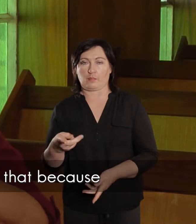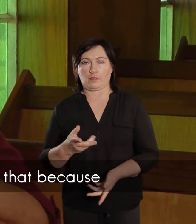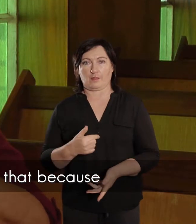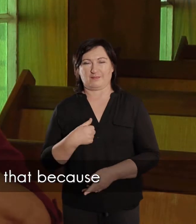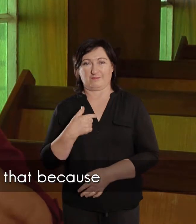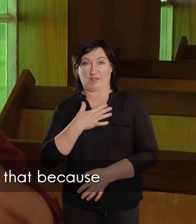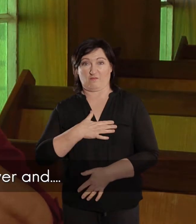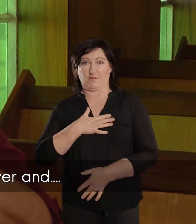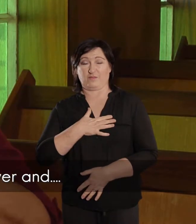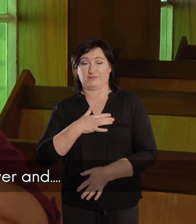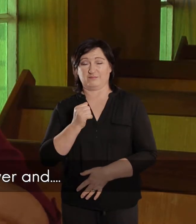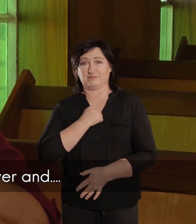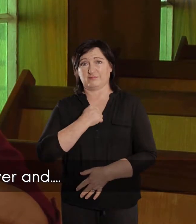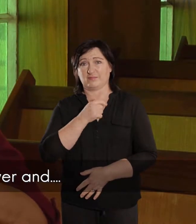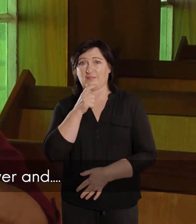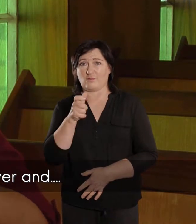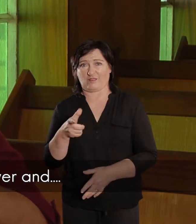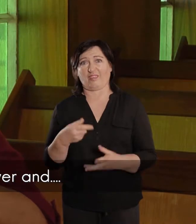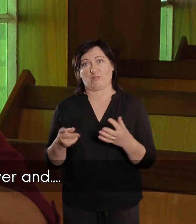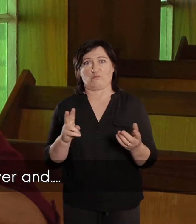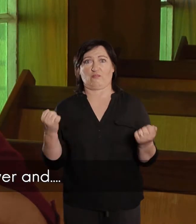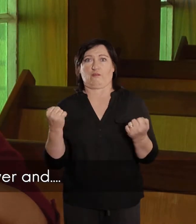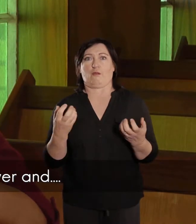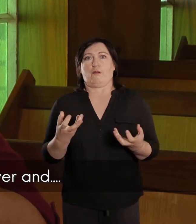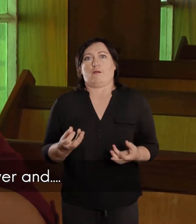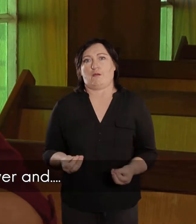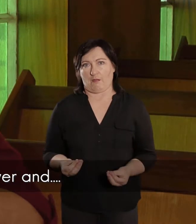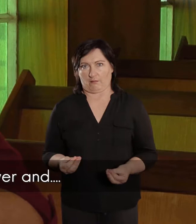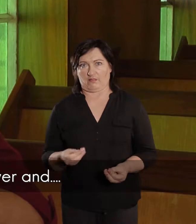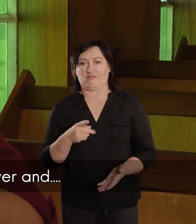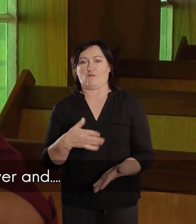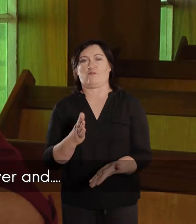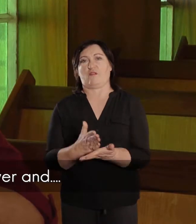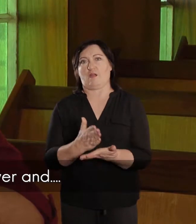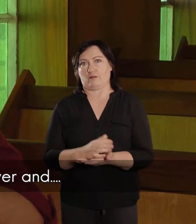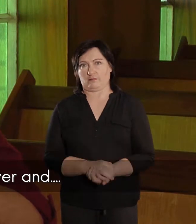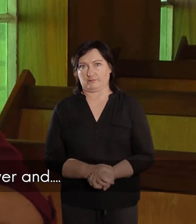dit dit to my gevoel my woorde het kracht gedra en en